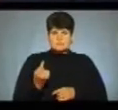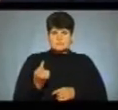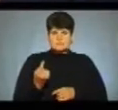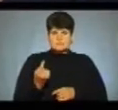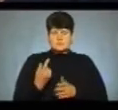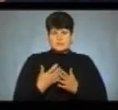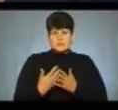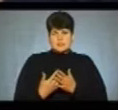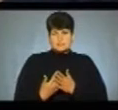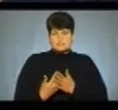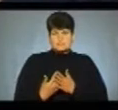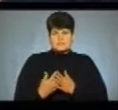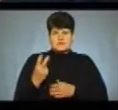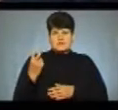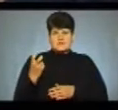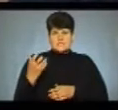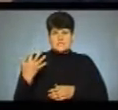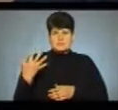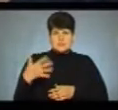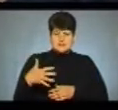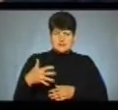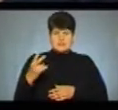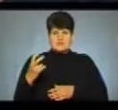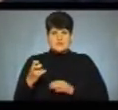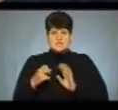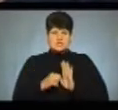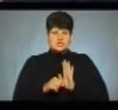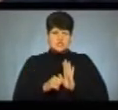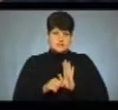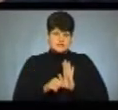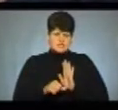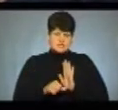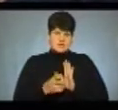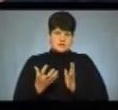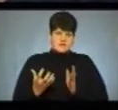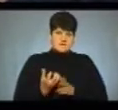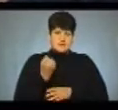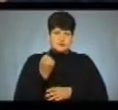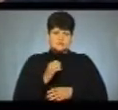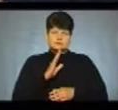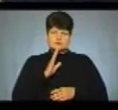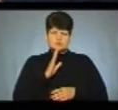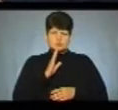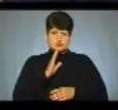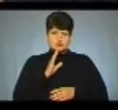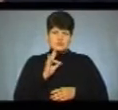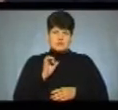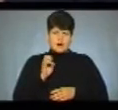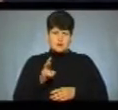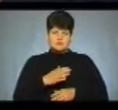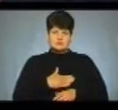десь приблизно 250-260 виявляються жінок з ракомолочної залози,